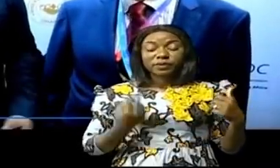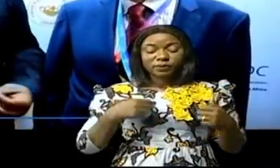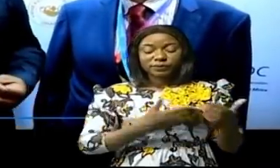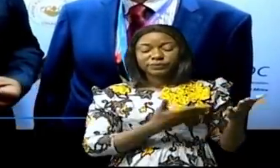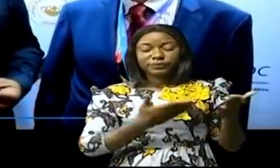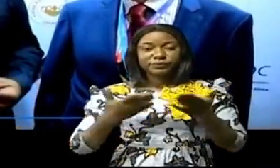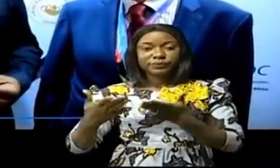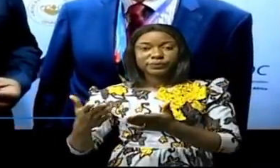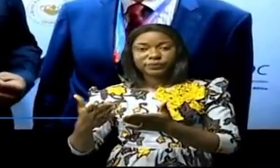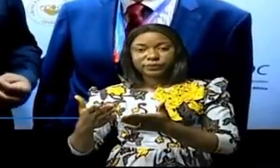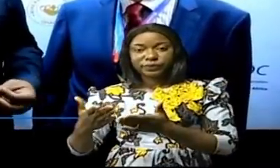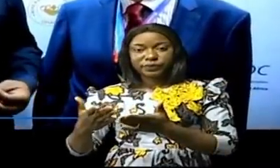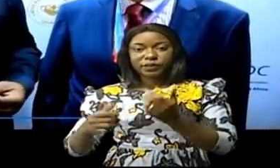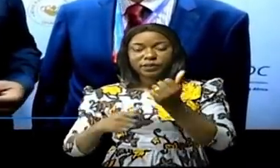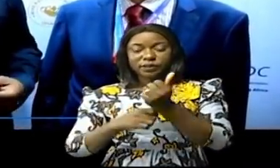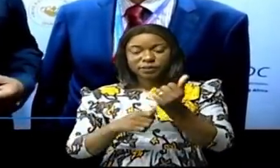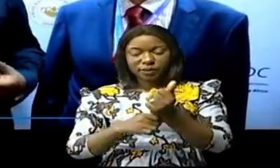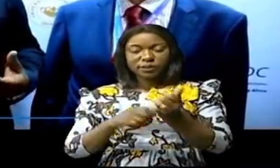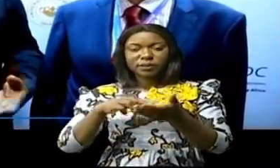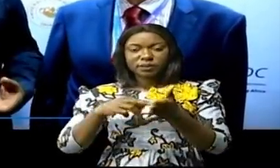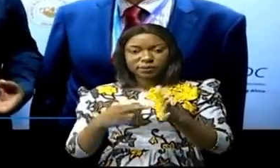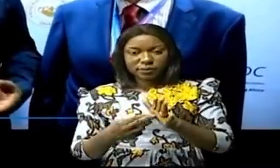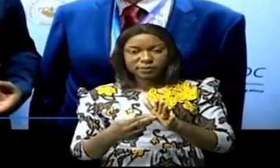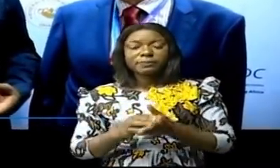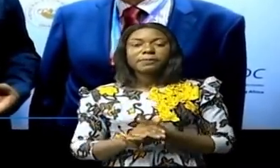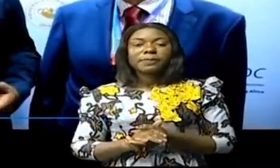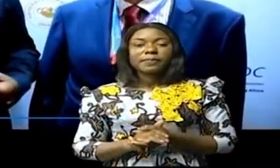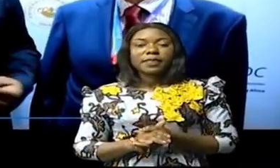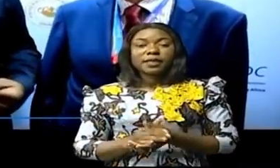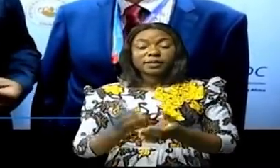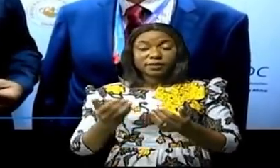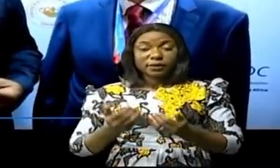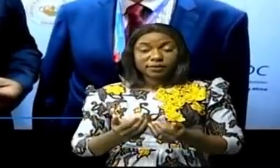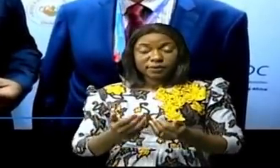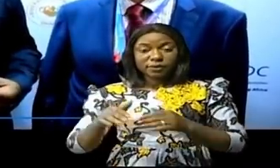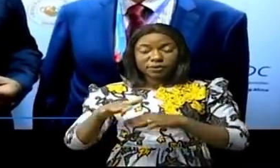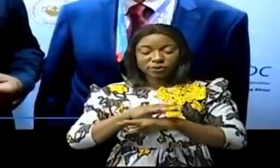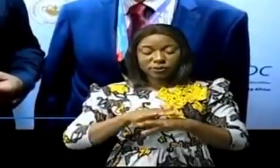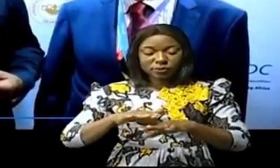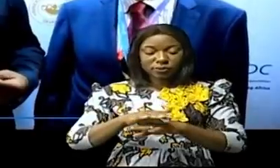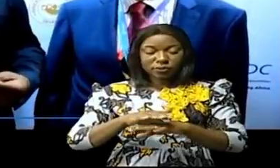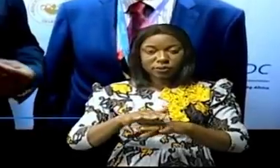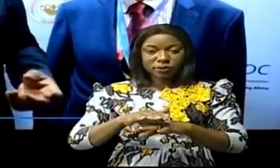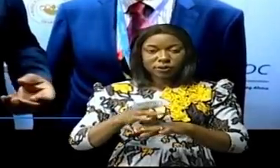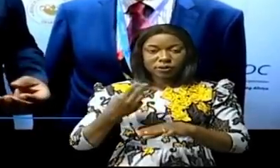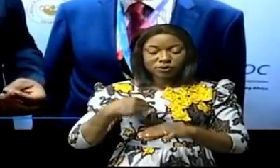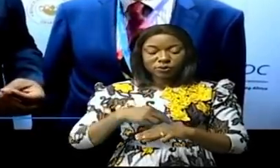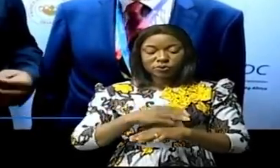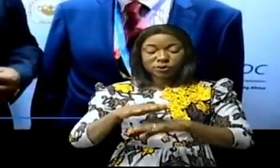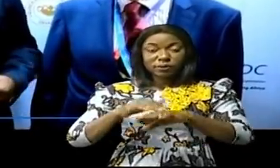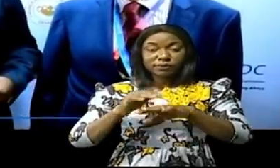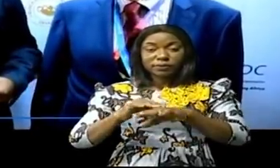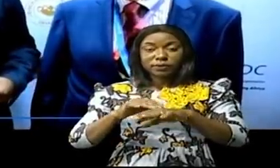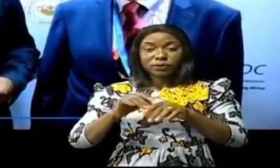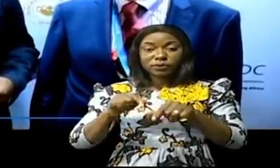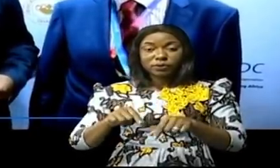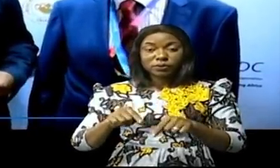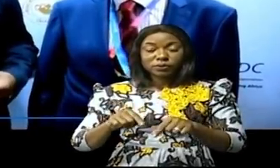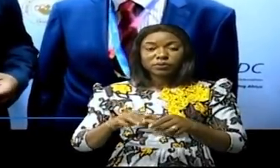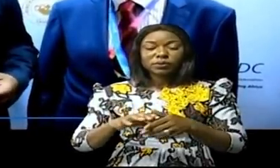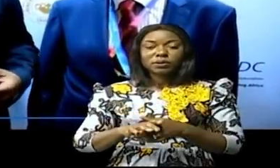qui sont vraiment intéressés à venir pour investir, surtout dans ce que nous apprenons chez nous, les régés,